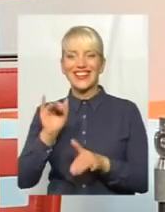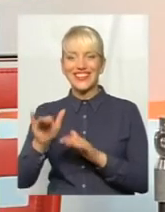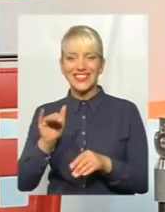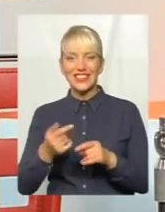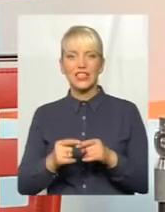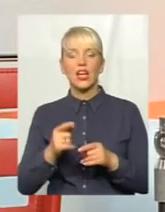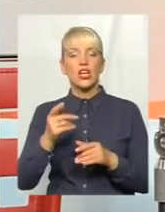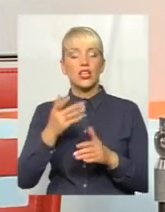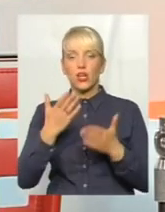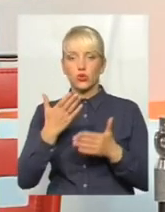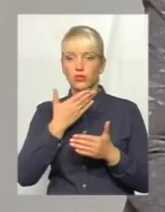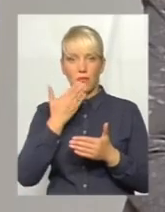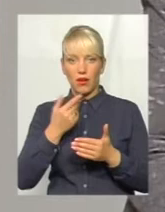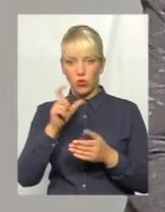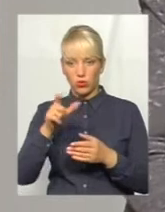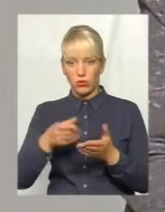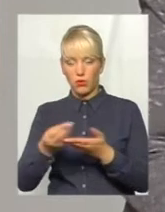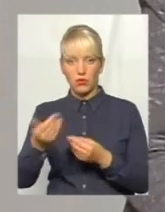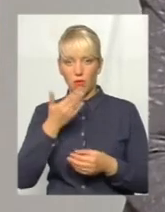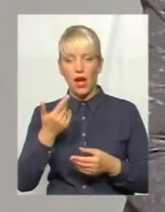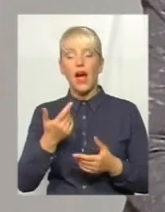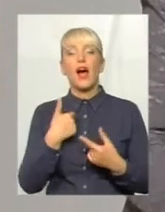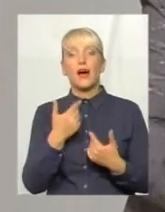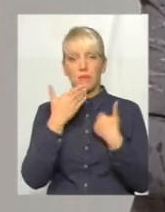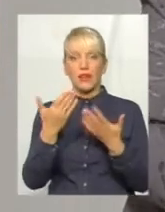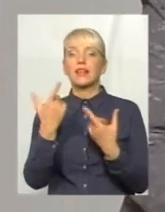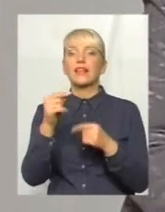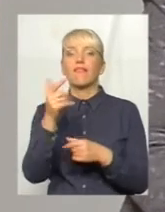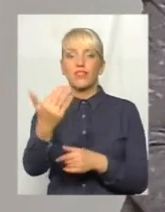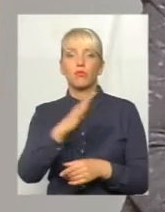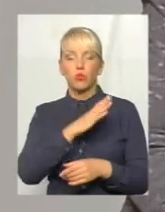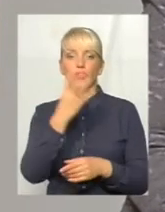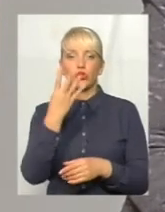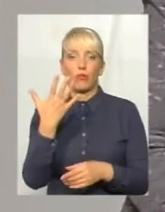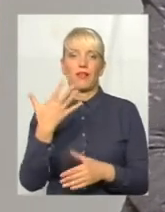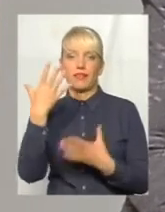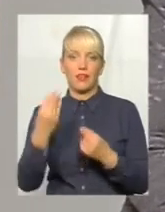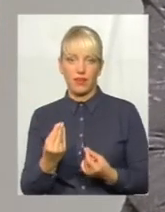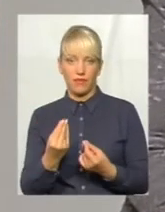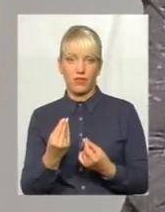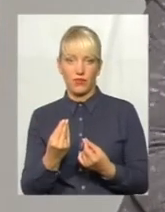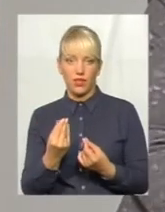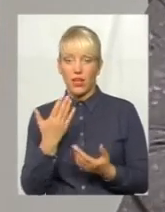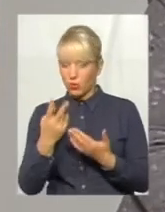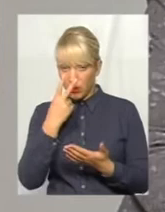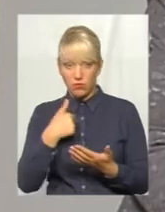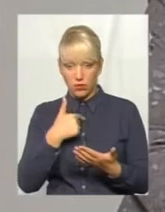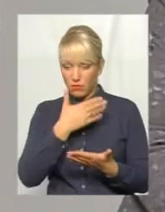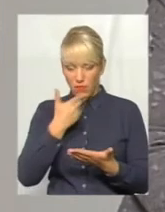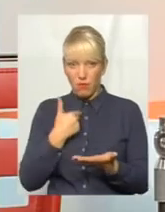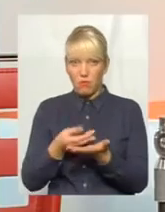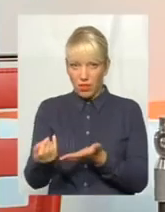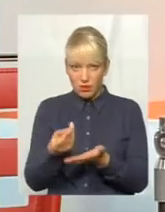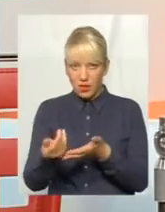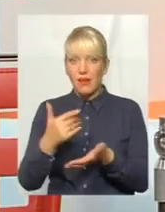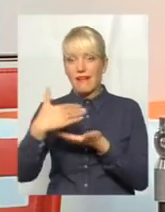днів, і після того ще стільки років не бачили від того кредиту? Ну як? Як ви